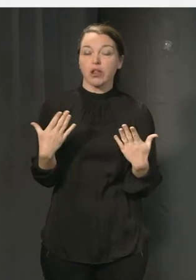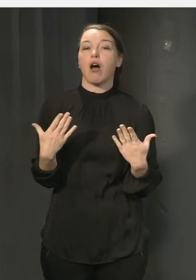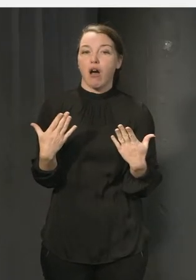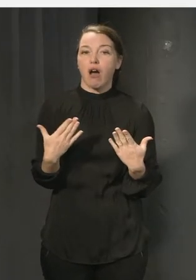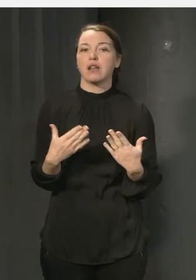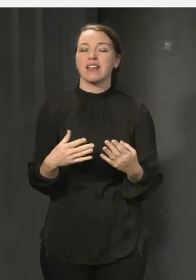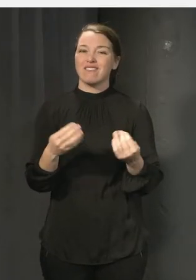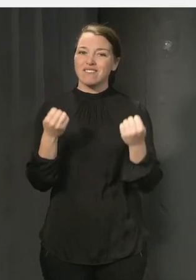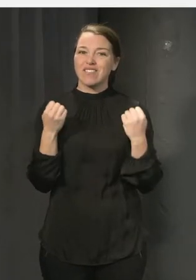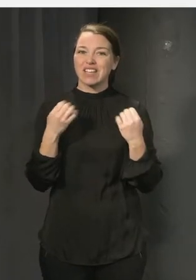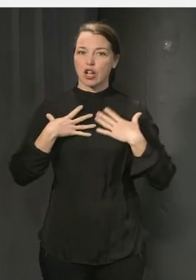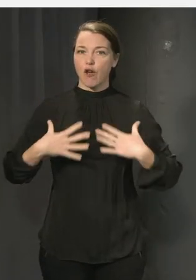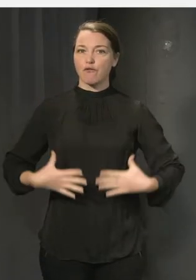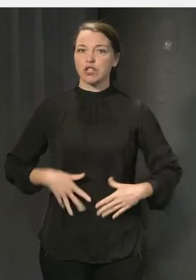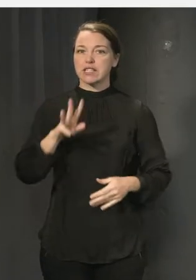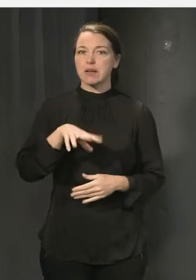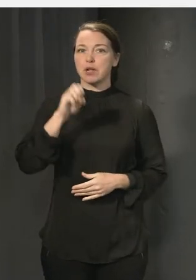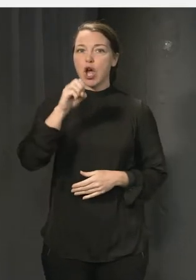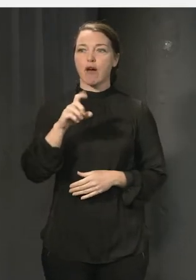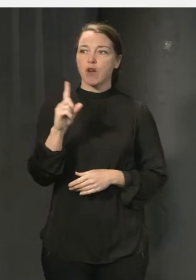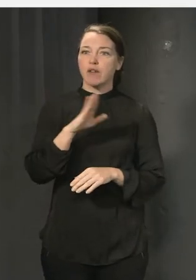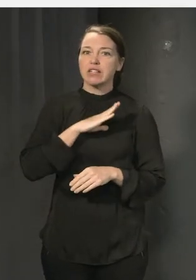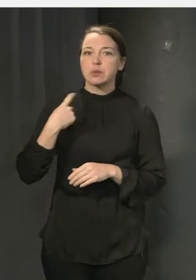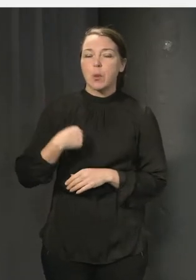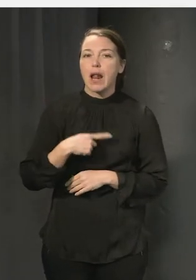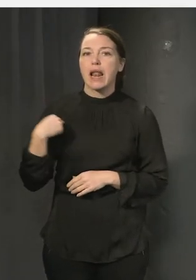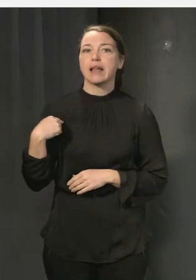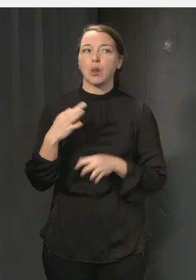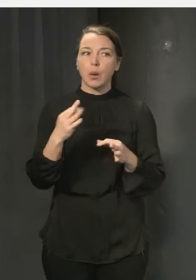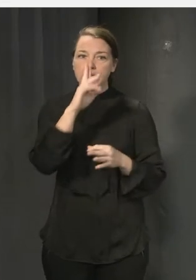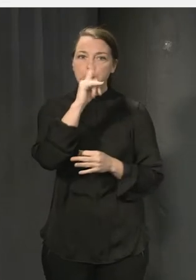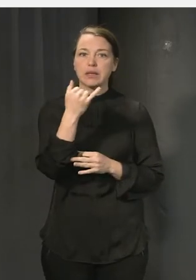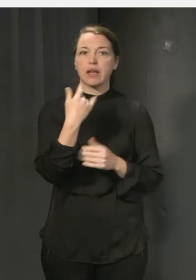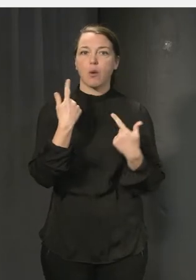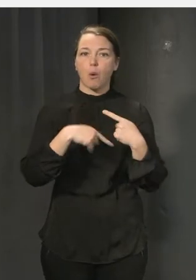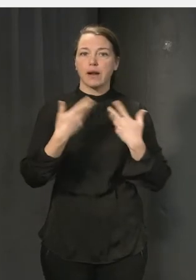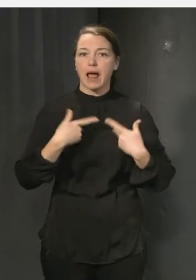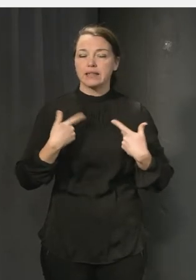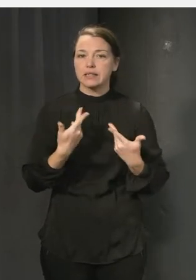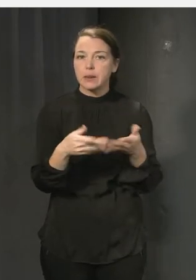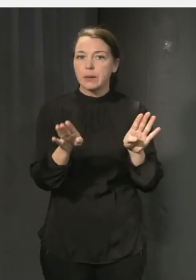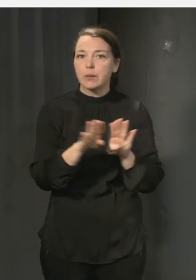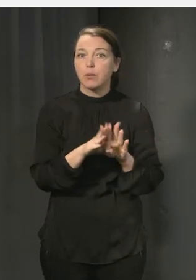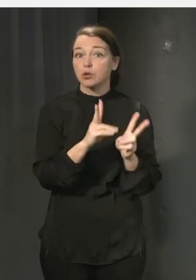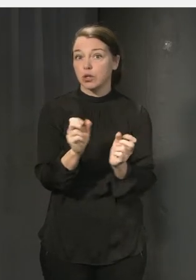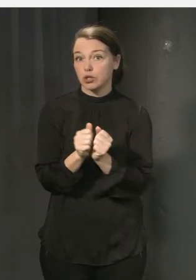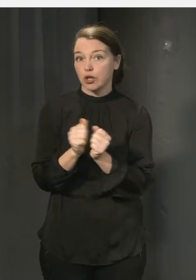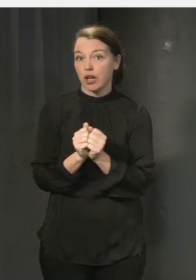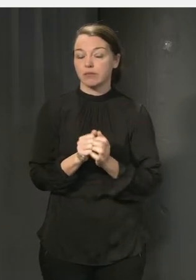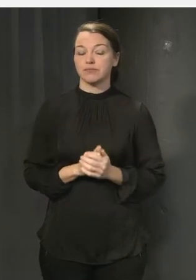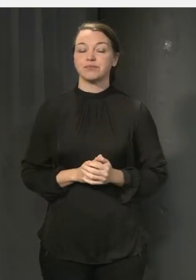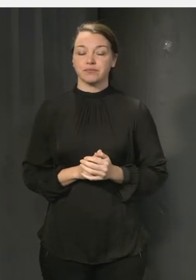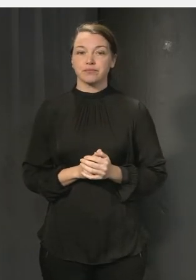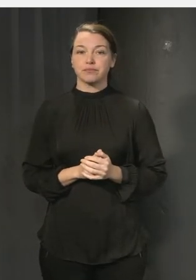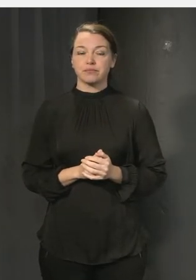verkligen det fysiska, toaletter, omklädningsrum och sådär. Jag tänker, det är ju så nu att